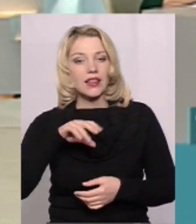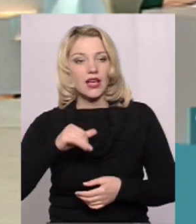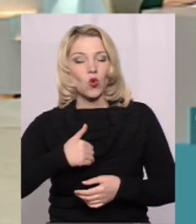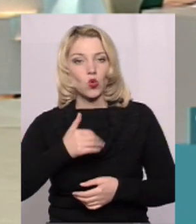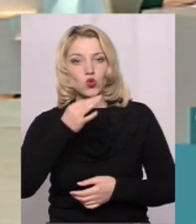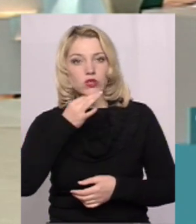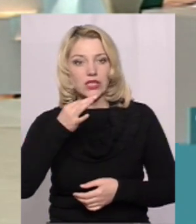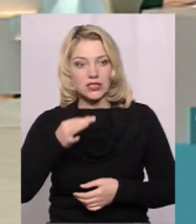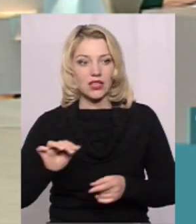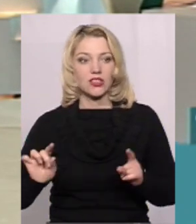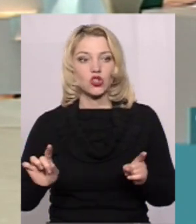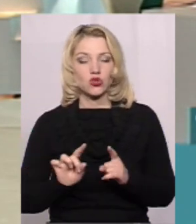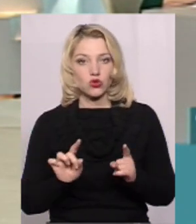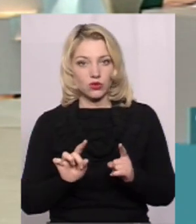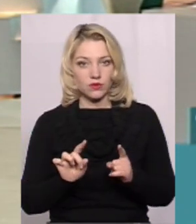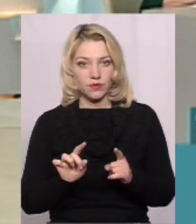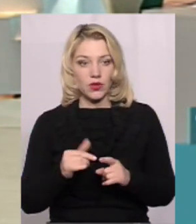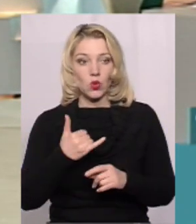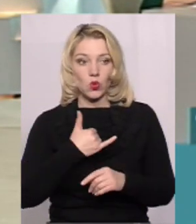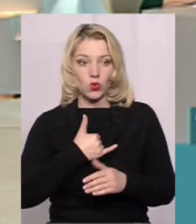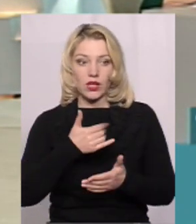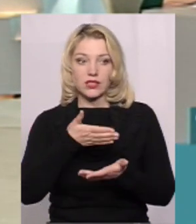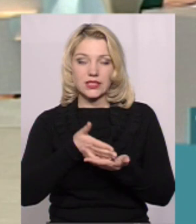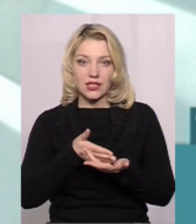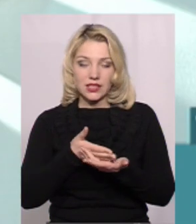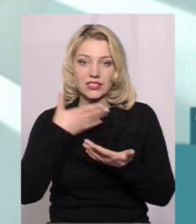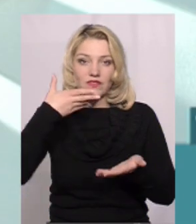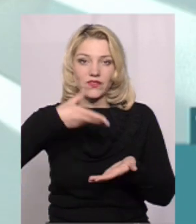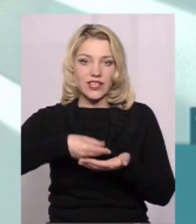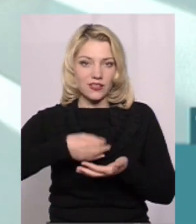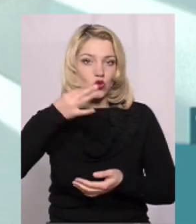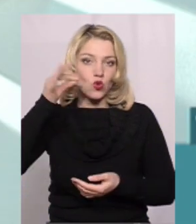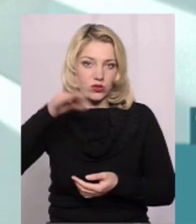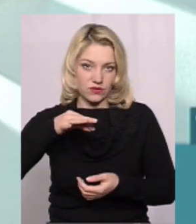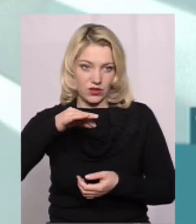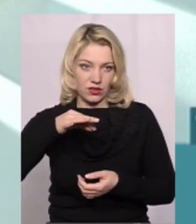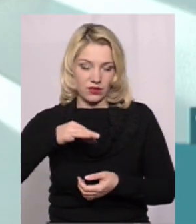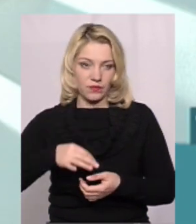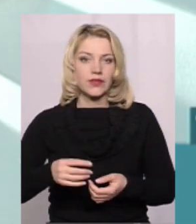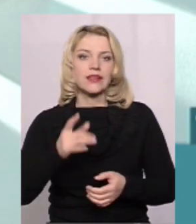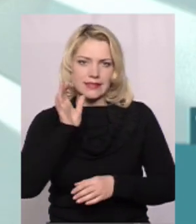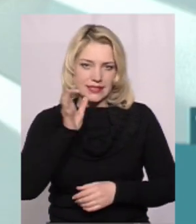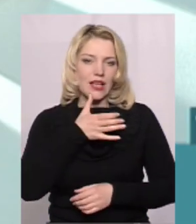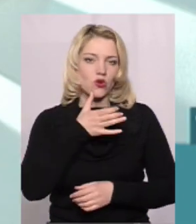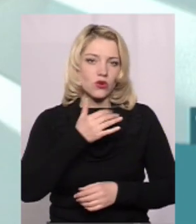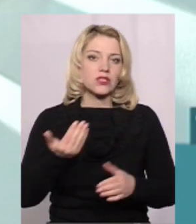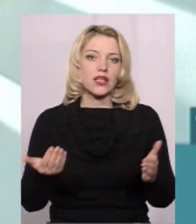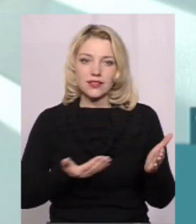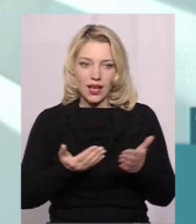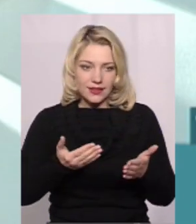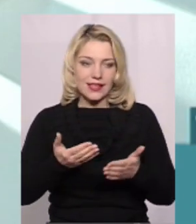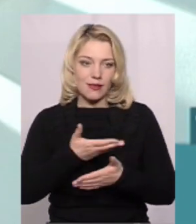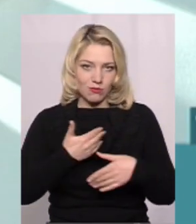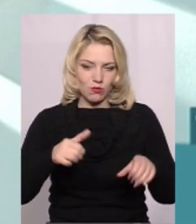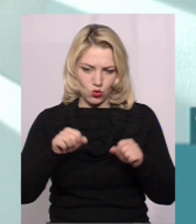сказати, що, знов таки, в нас є певний і свій досить досить такий досвід серйозний Якими ми